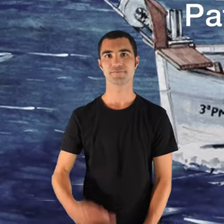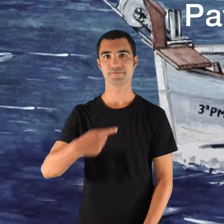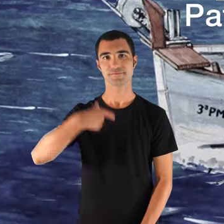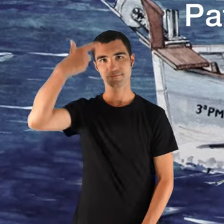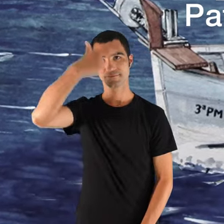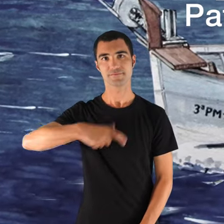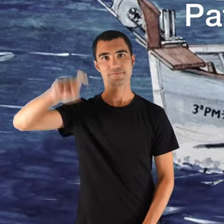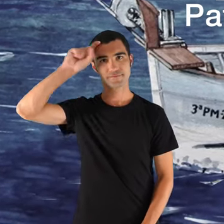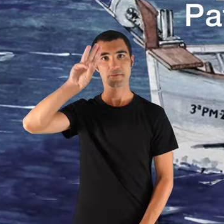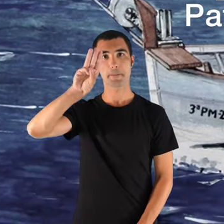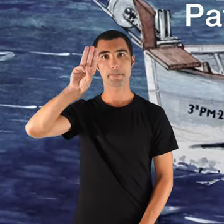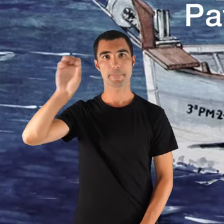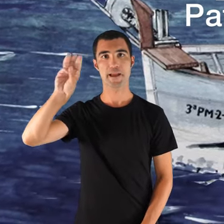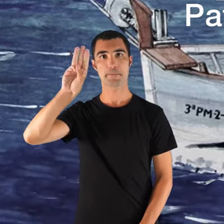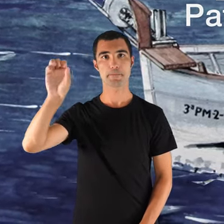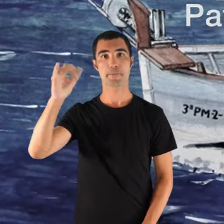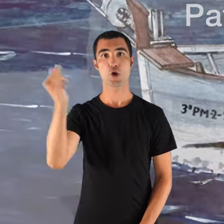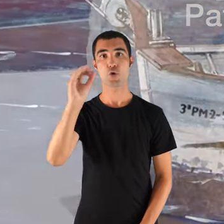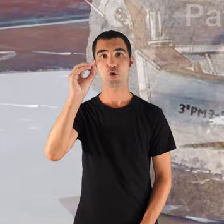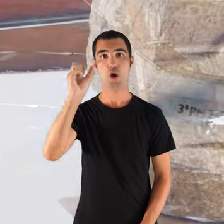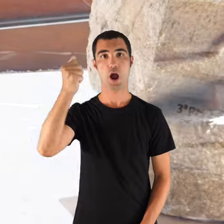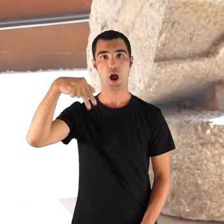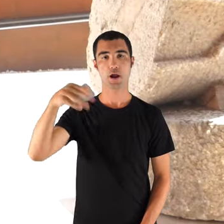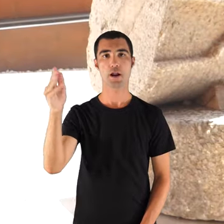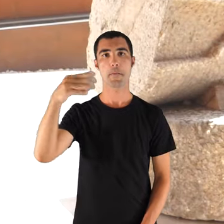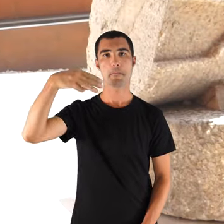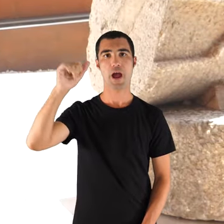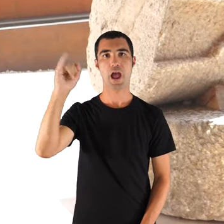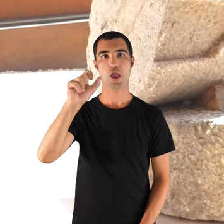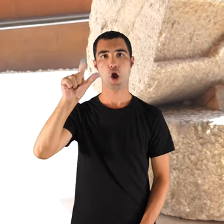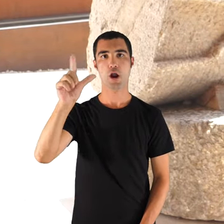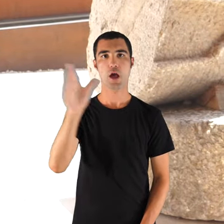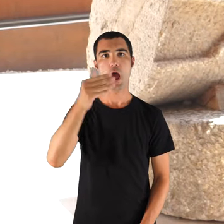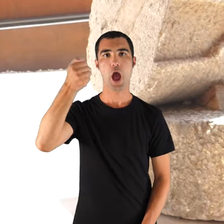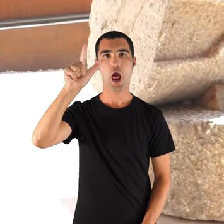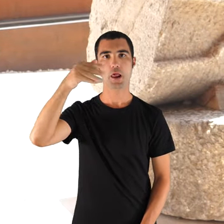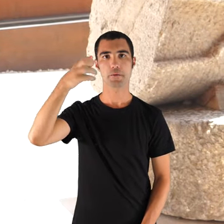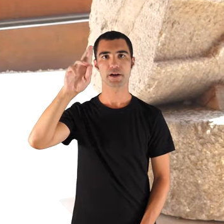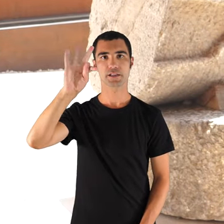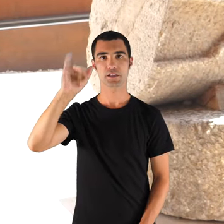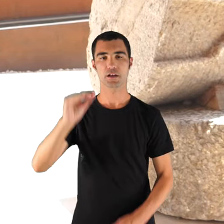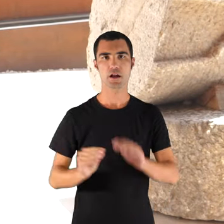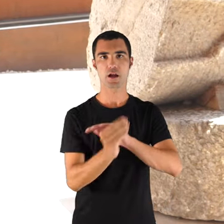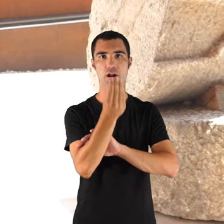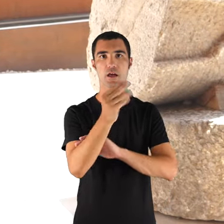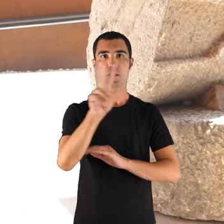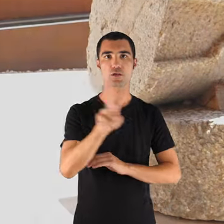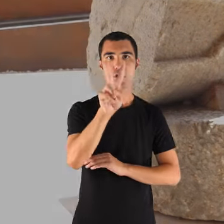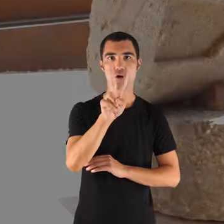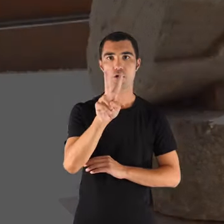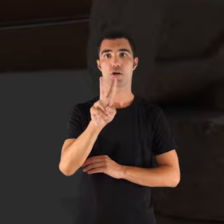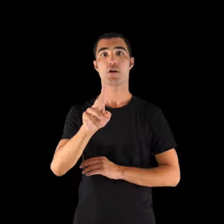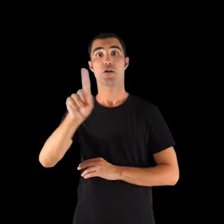Jo m'anem per Joan Maral Albertí. Vaig néixer el dia 2 de l'1 del